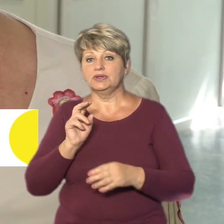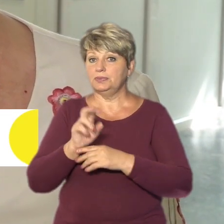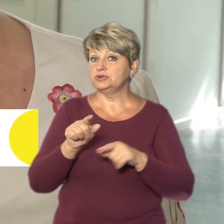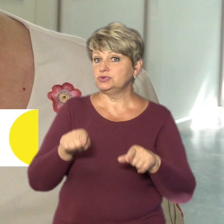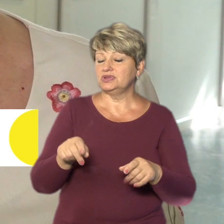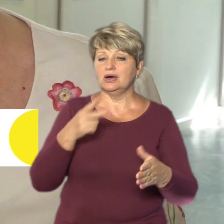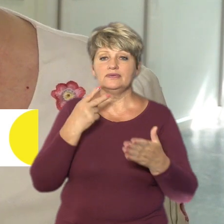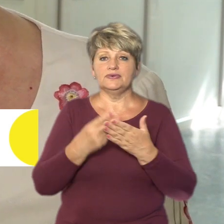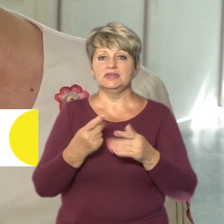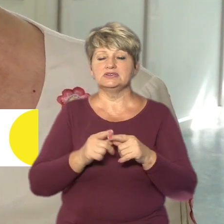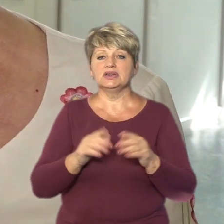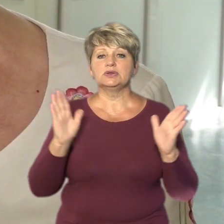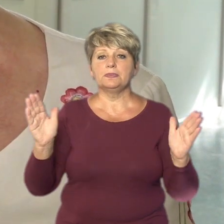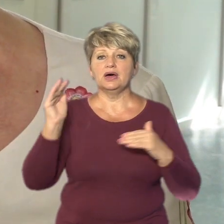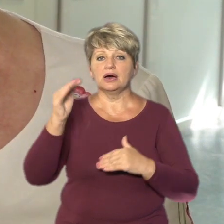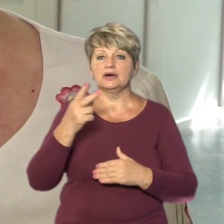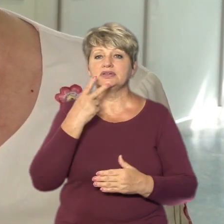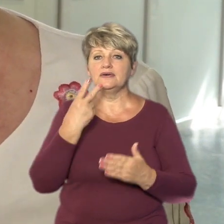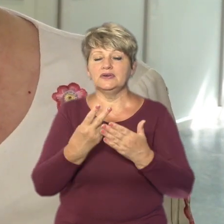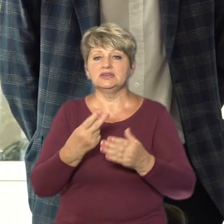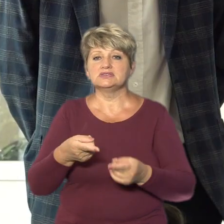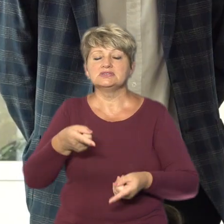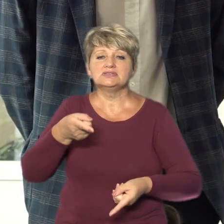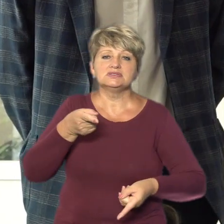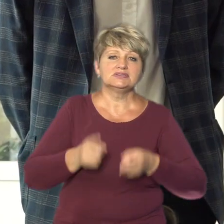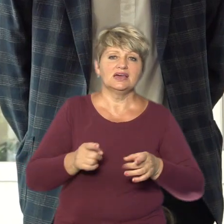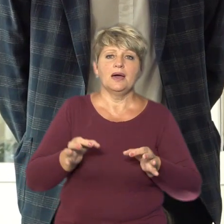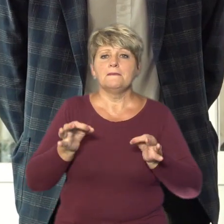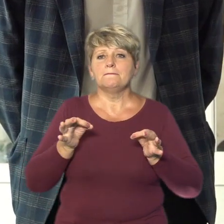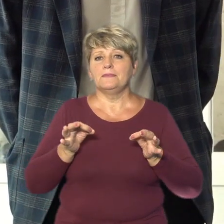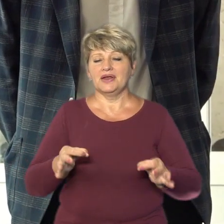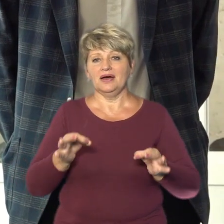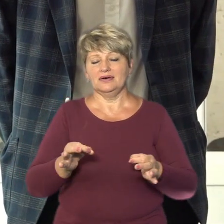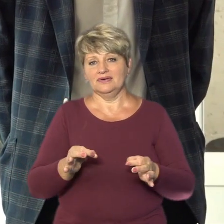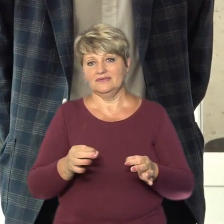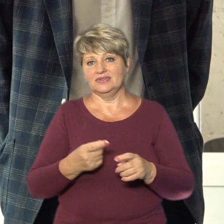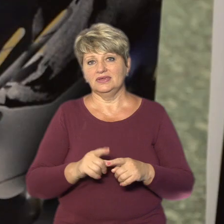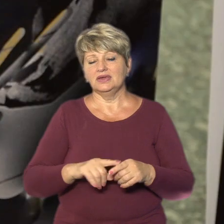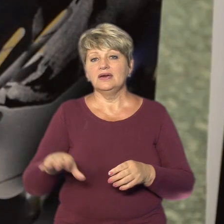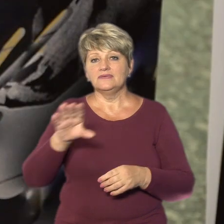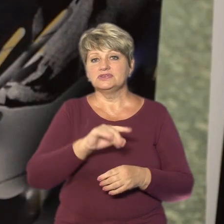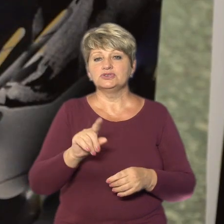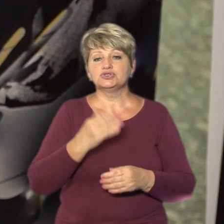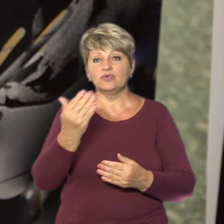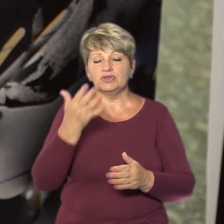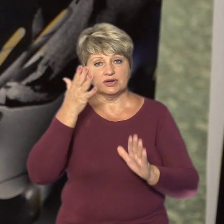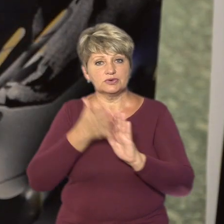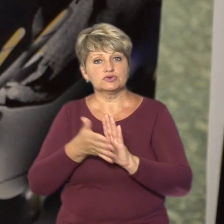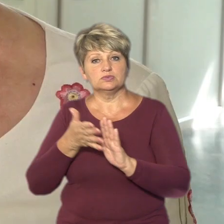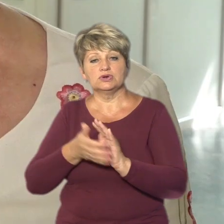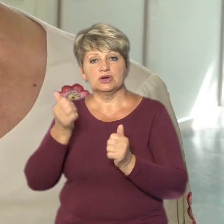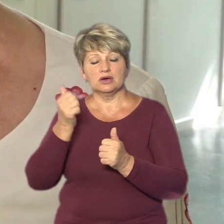і бачиш ту щирість студентів, щирість молоді, як вони розуміють сьогодення в нашій